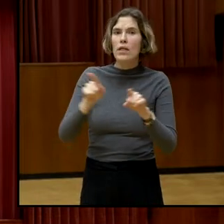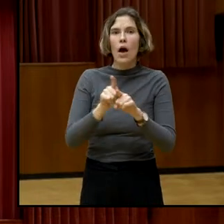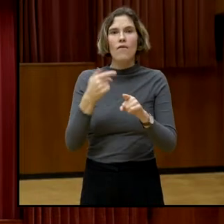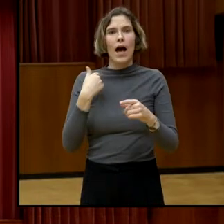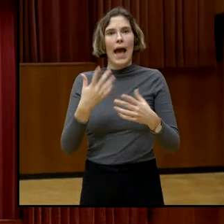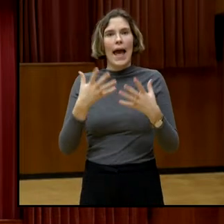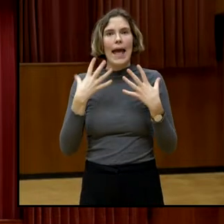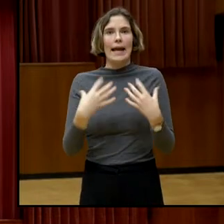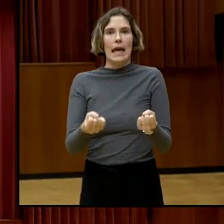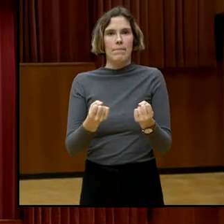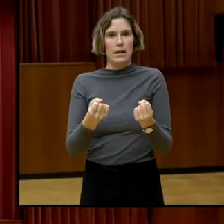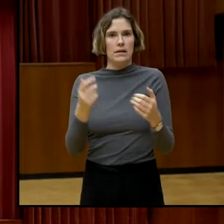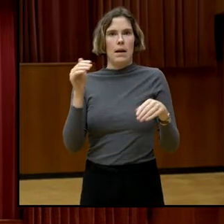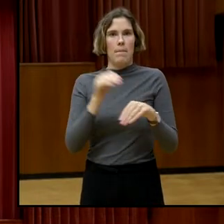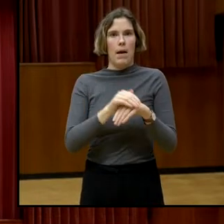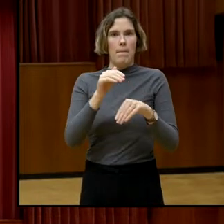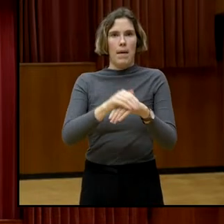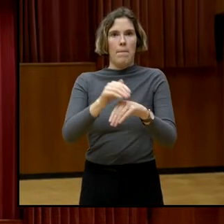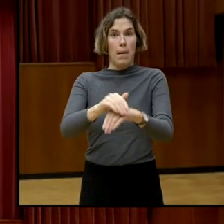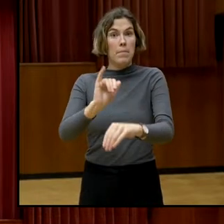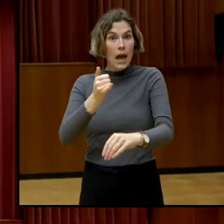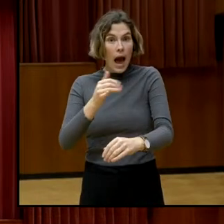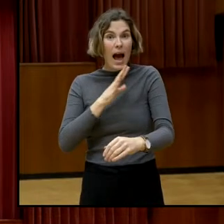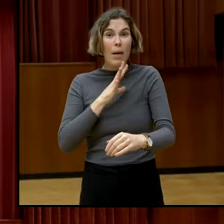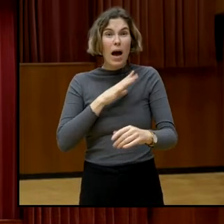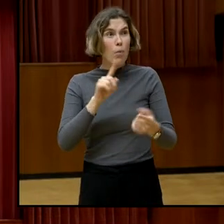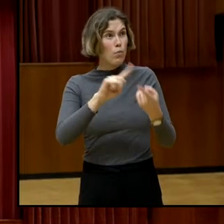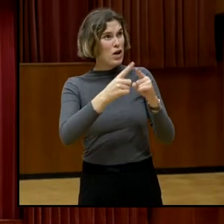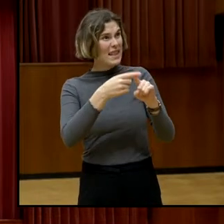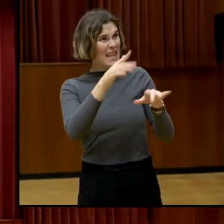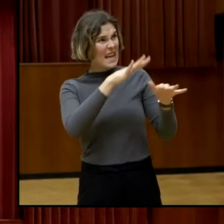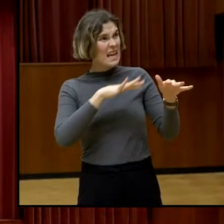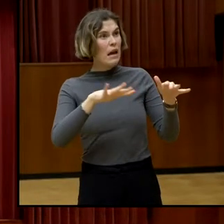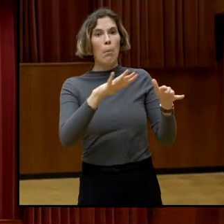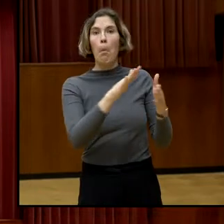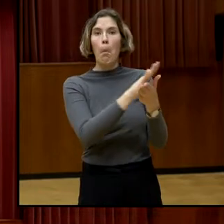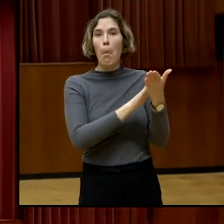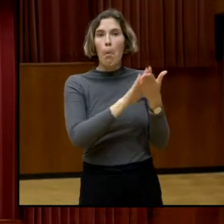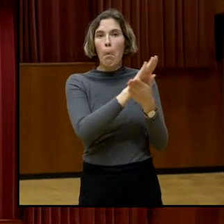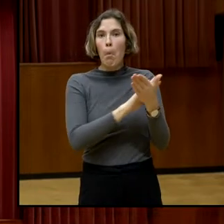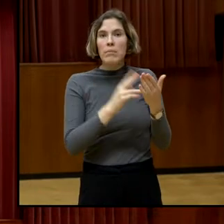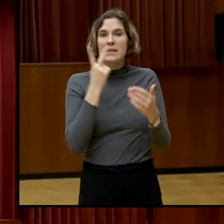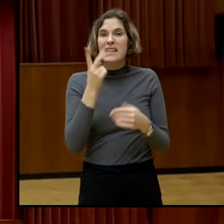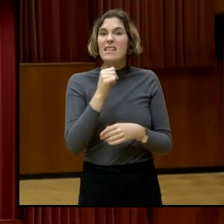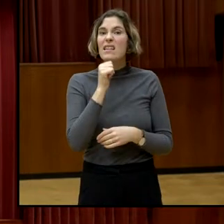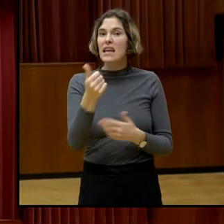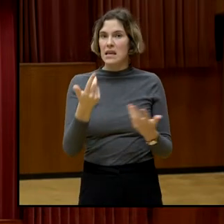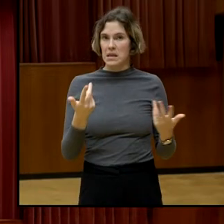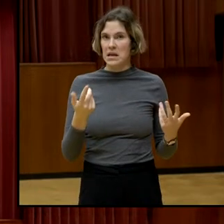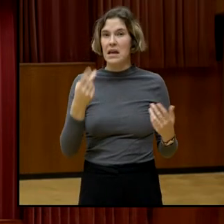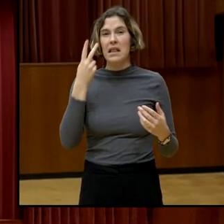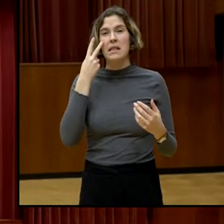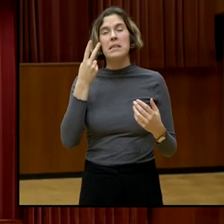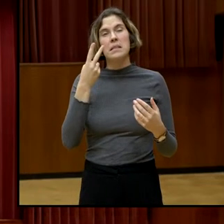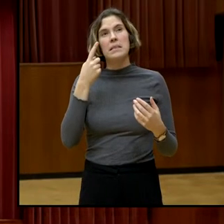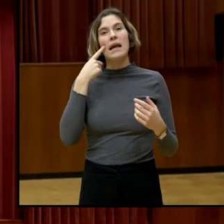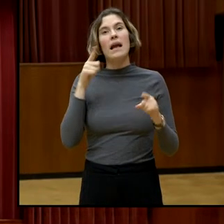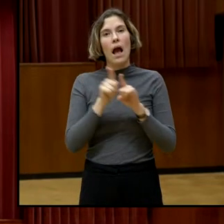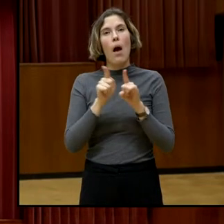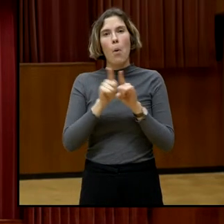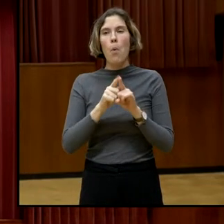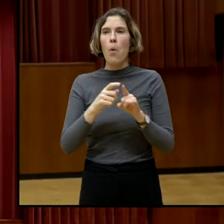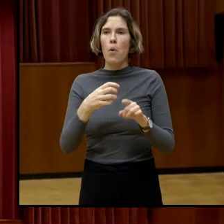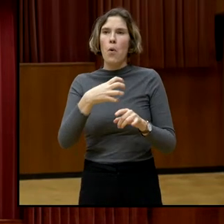aber die finden sich in der Politik nicht wieder und ich denke, das ist etwas, was den Bürger schon frustrieren kann.